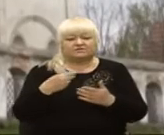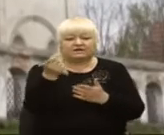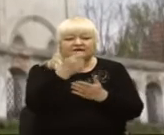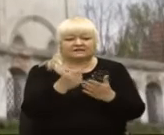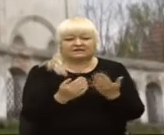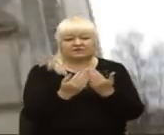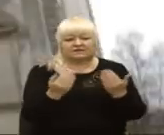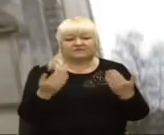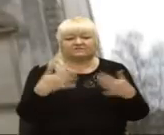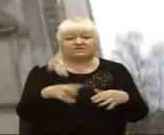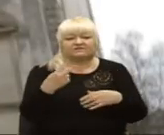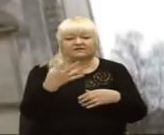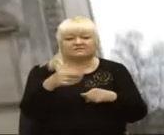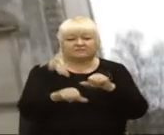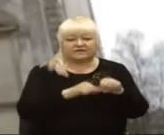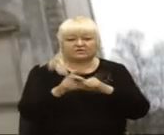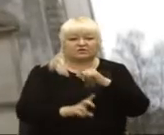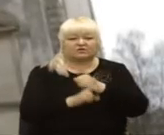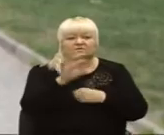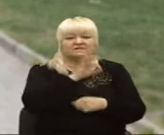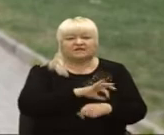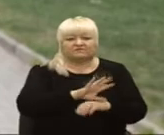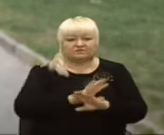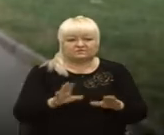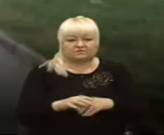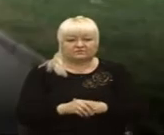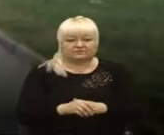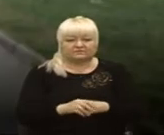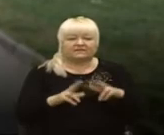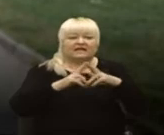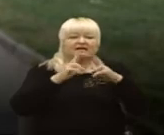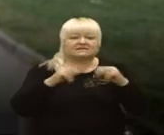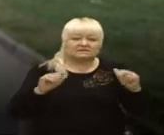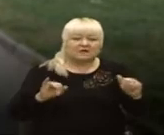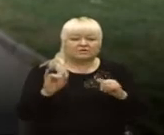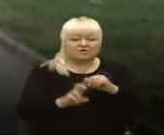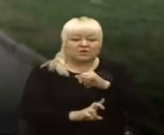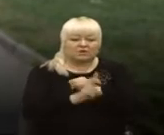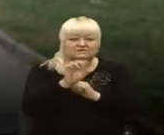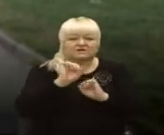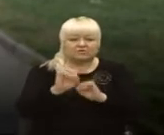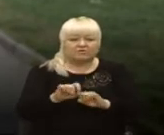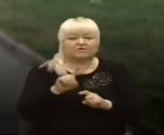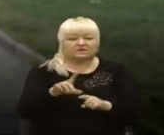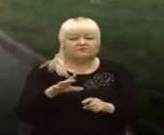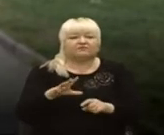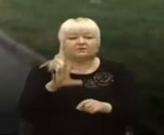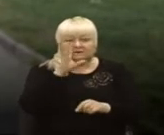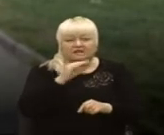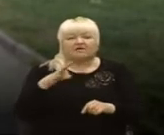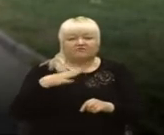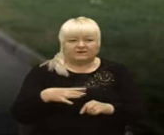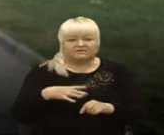Уже майже 25 років костел не використовують. Замок і костел оборонний, вони витримали ці